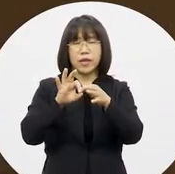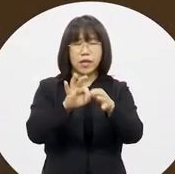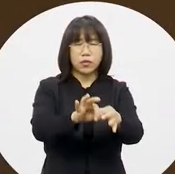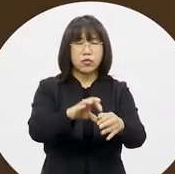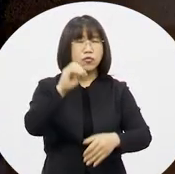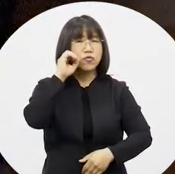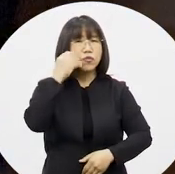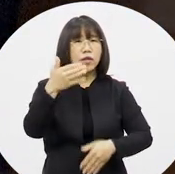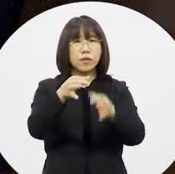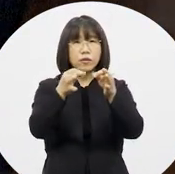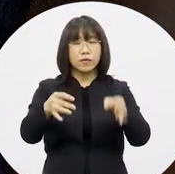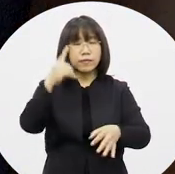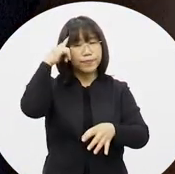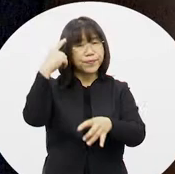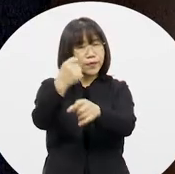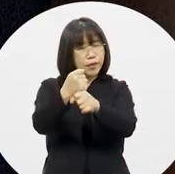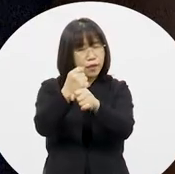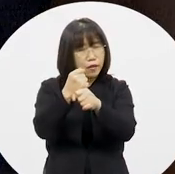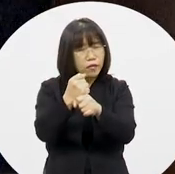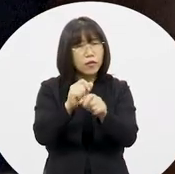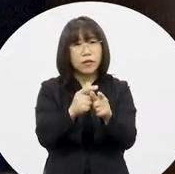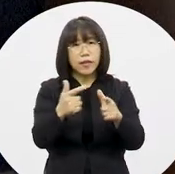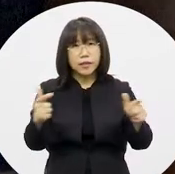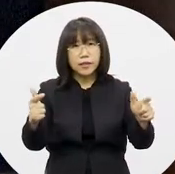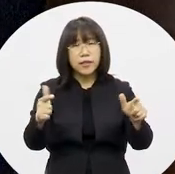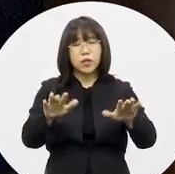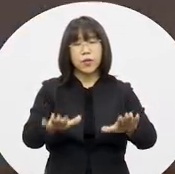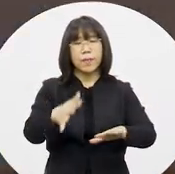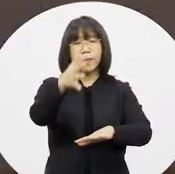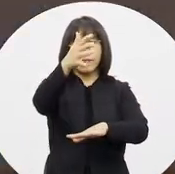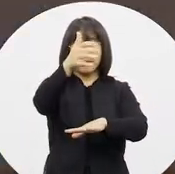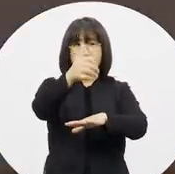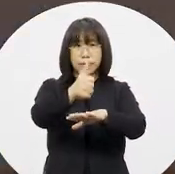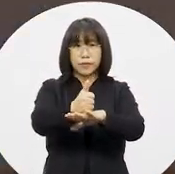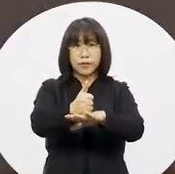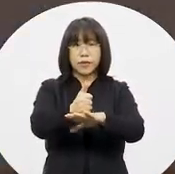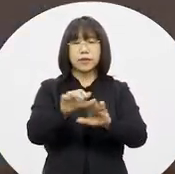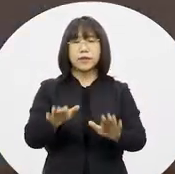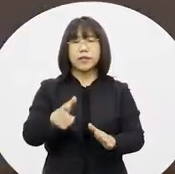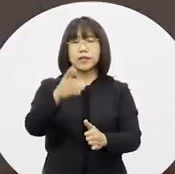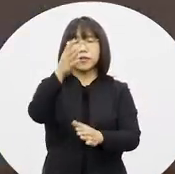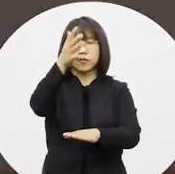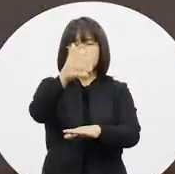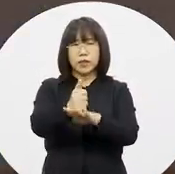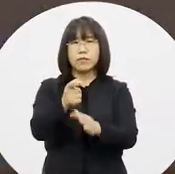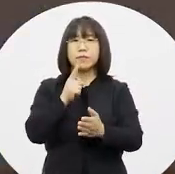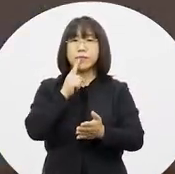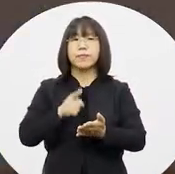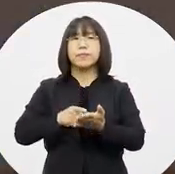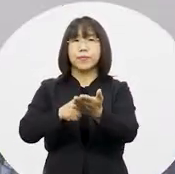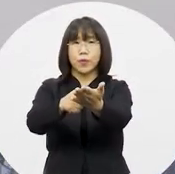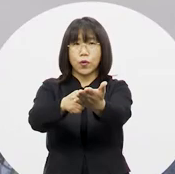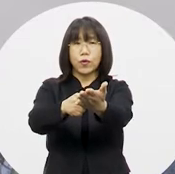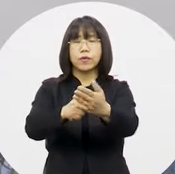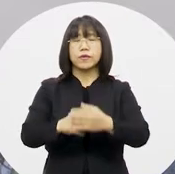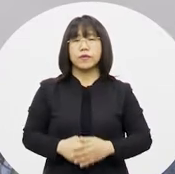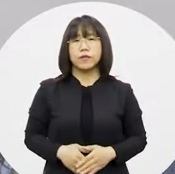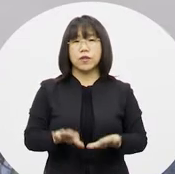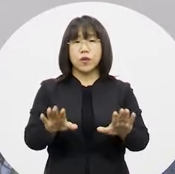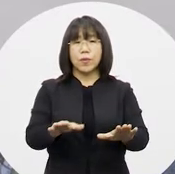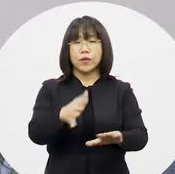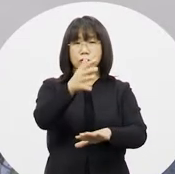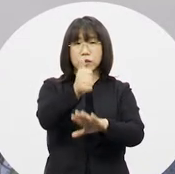성과평가를 위해 국의 여러 간의 연구용역 기간을 거쳐 이달 말 마무리를 앞두고 최종 보고회를 개최하게